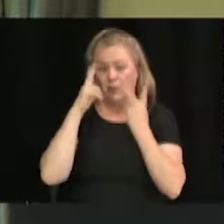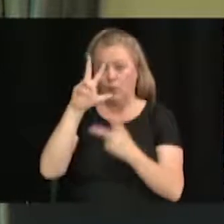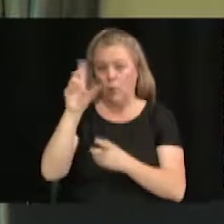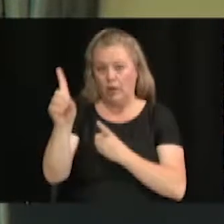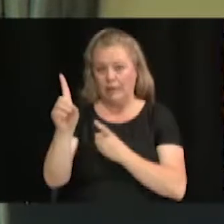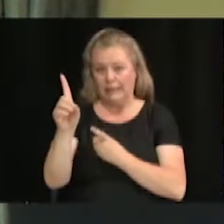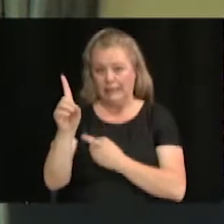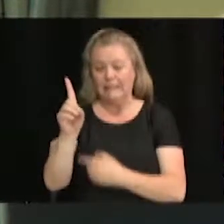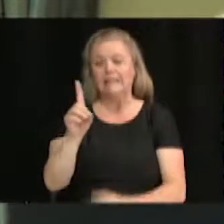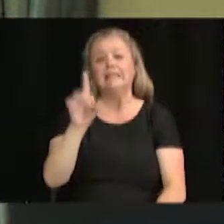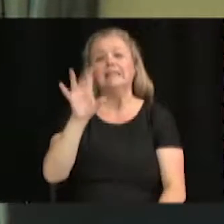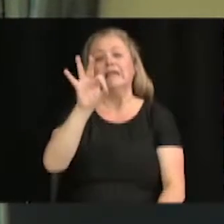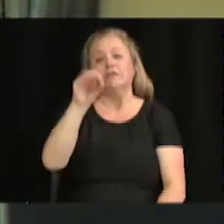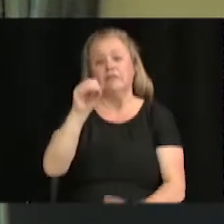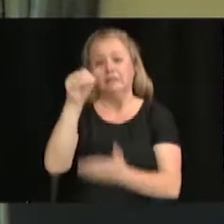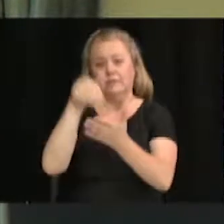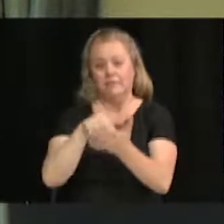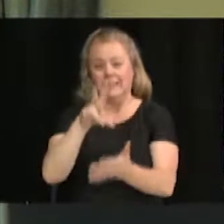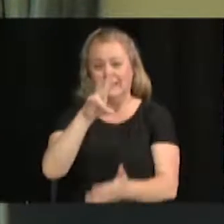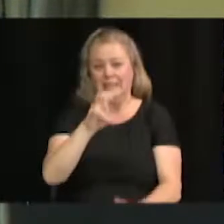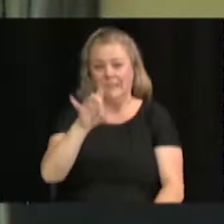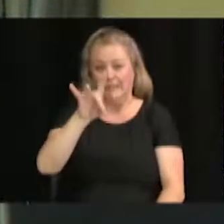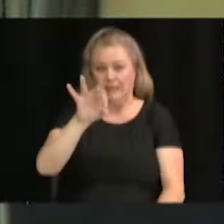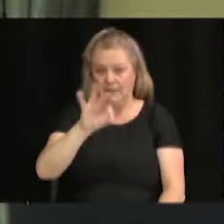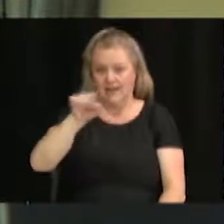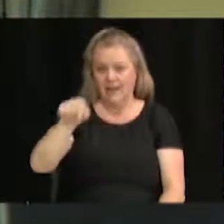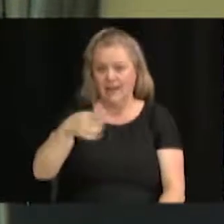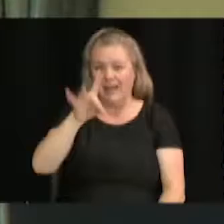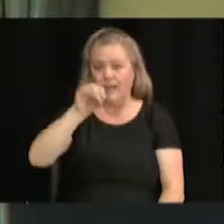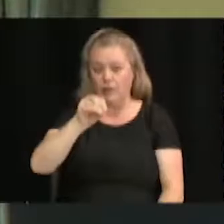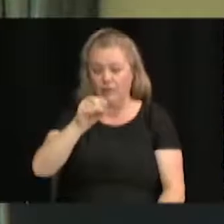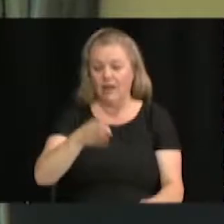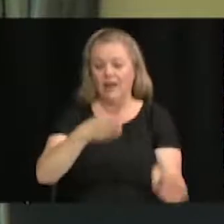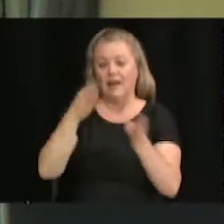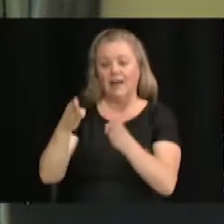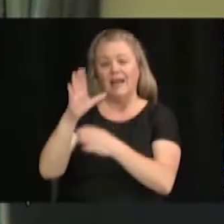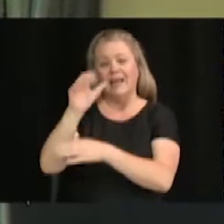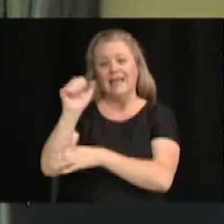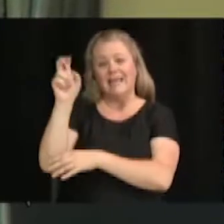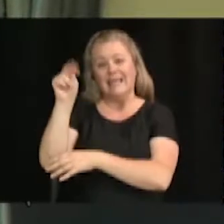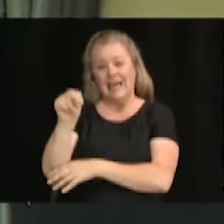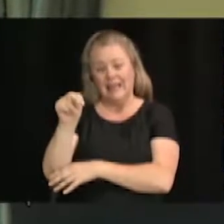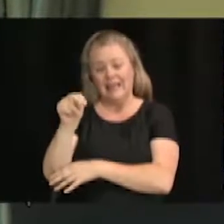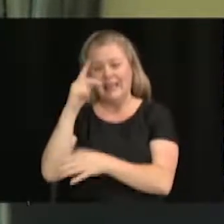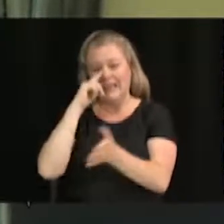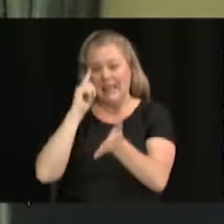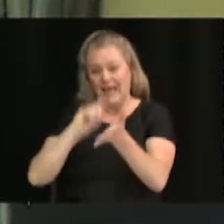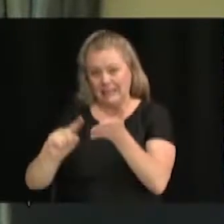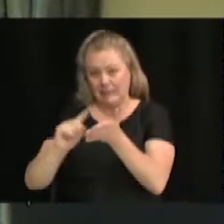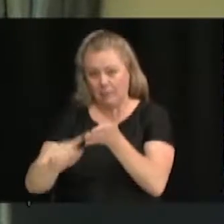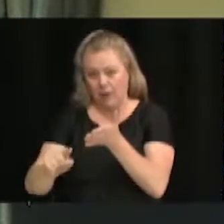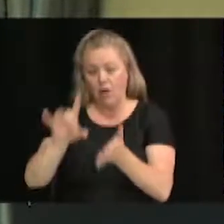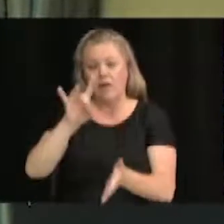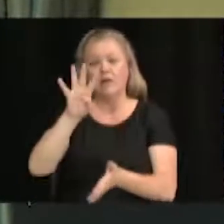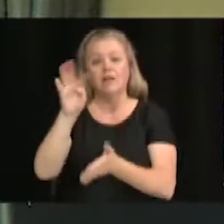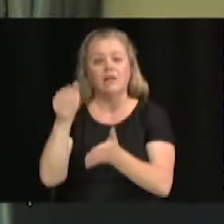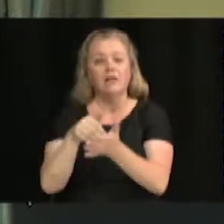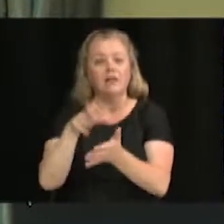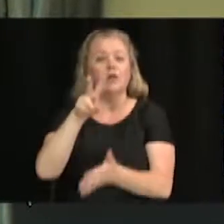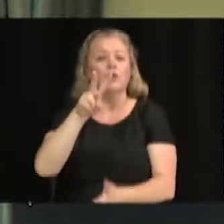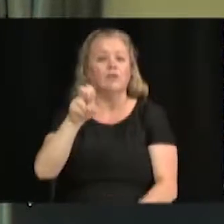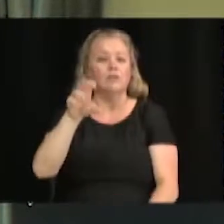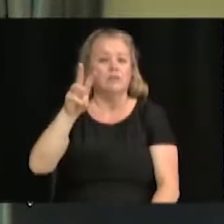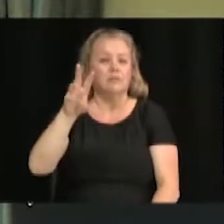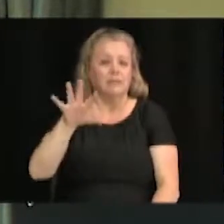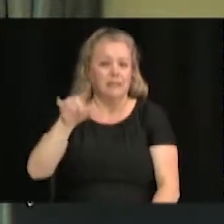90 789 et 80, Cannes Explore, 84 265 et